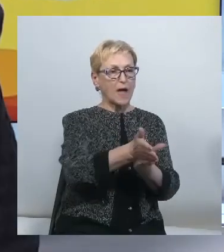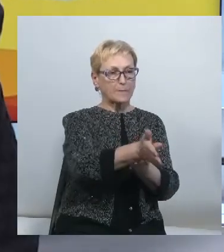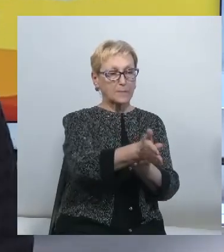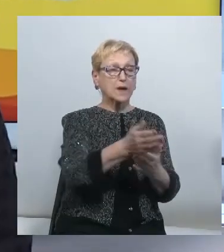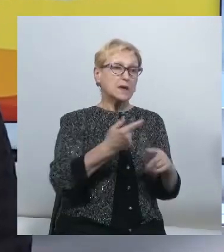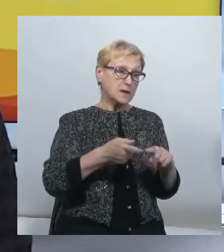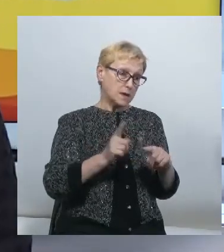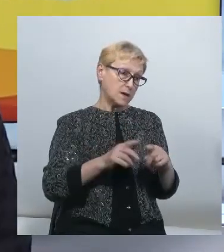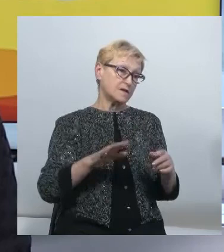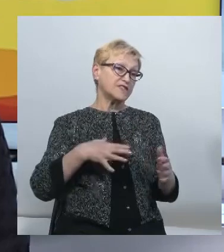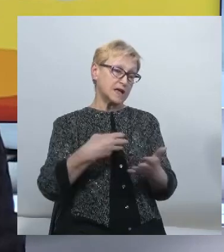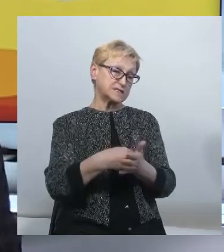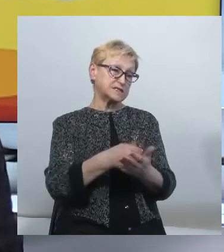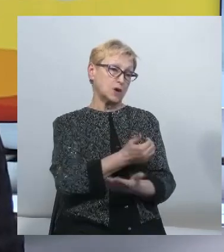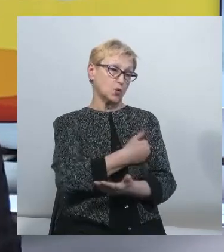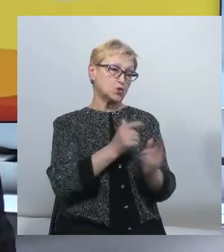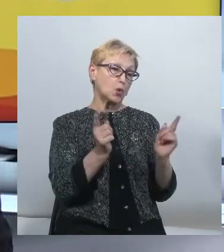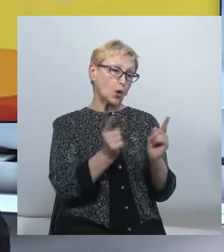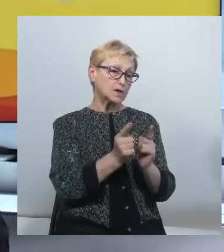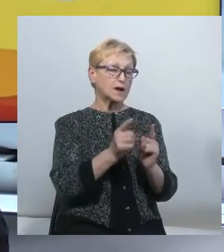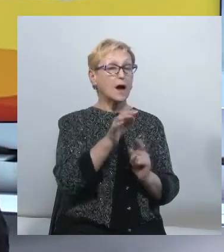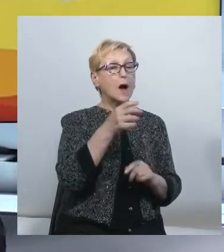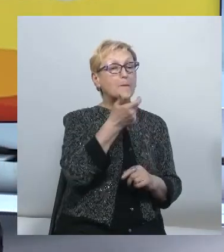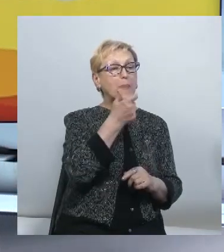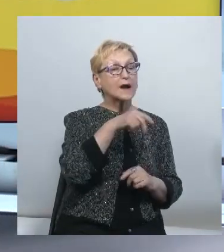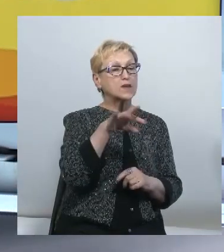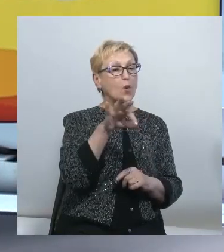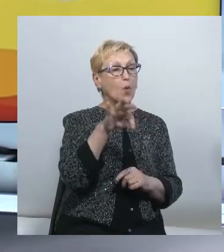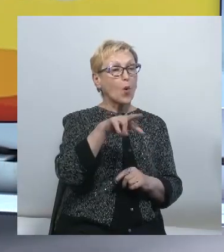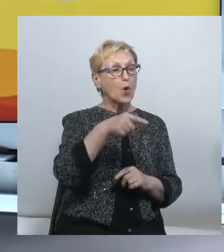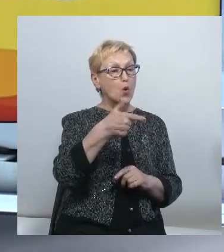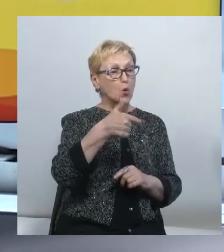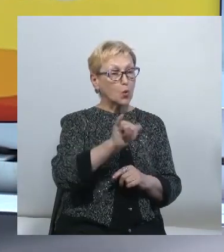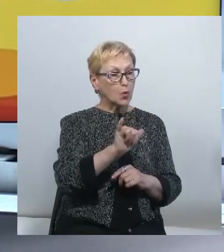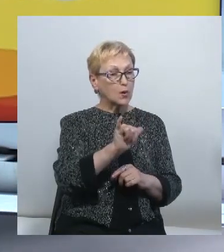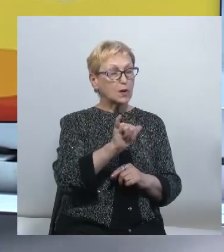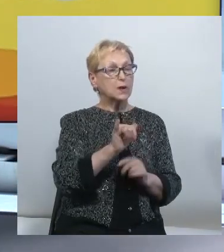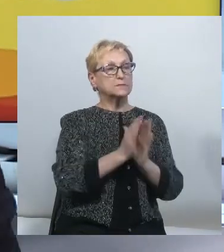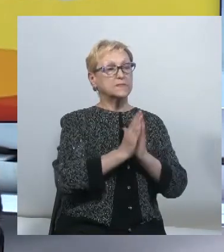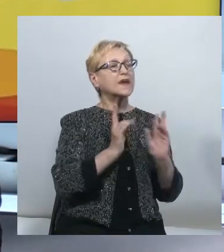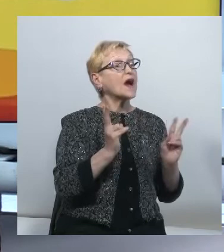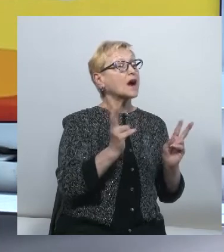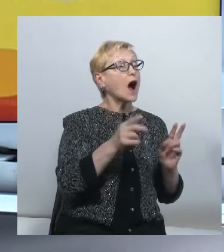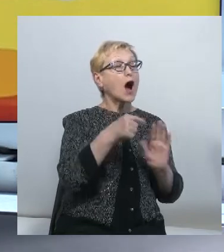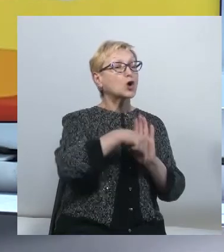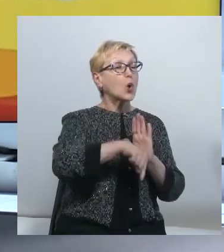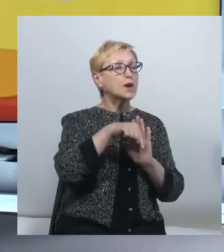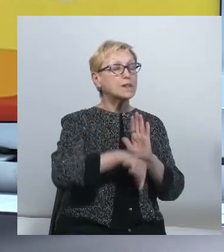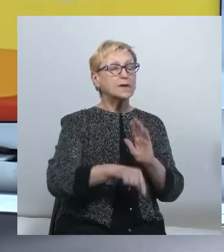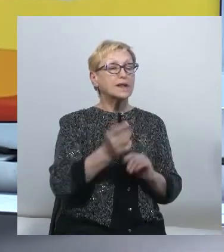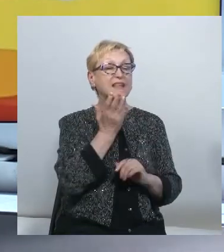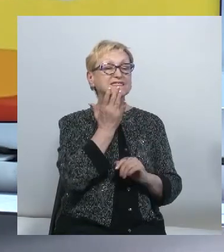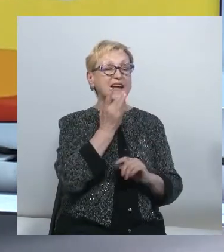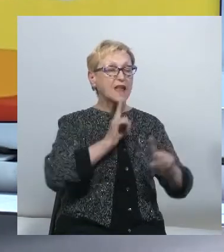попрошу коротко дуже пані Ольгу одну-дві хвилинки, яка роль тут Національної Ради. І тоді, Олександр, теж вас попрошу